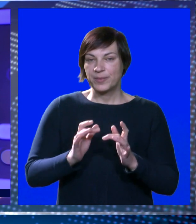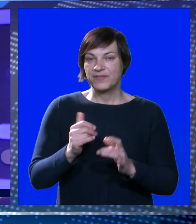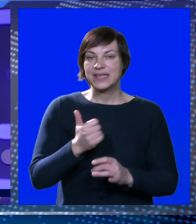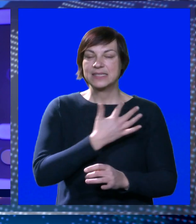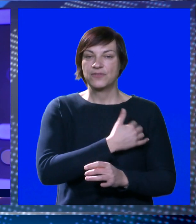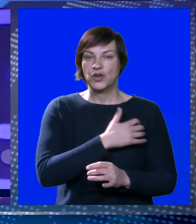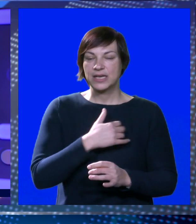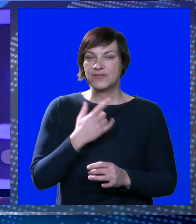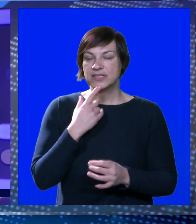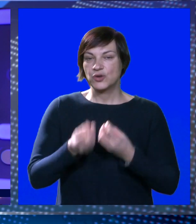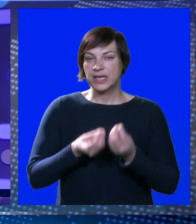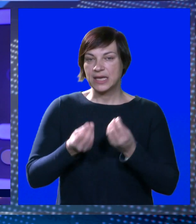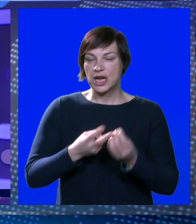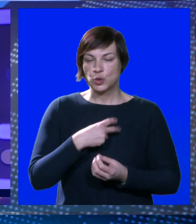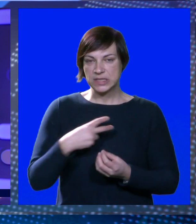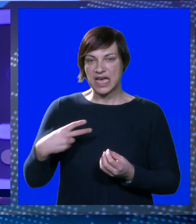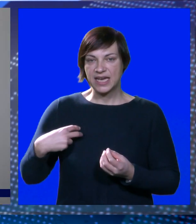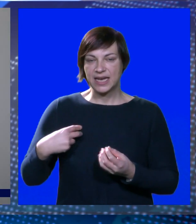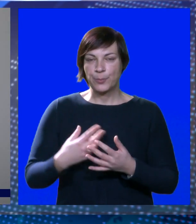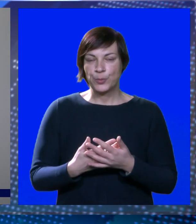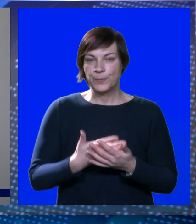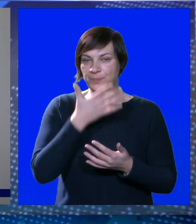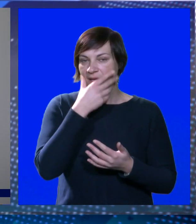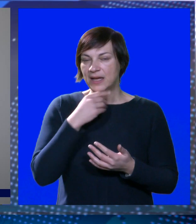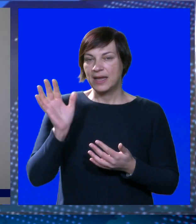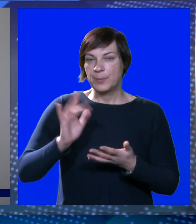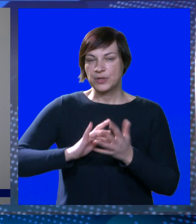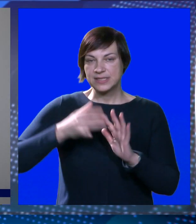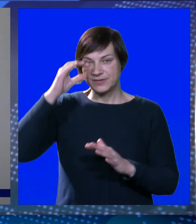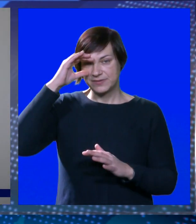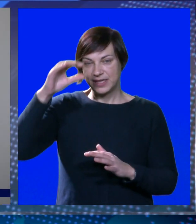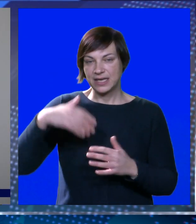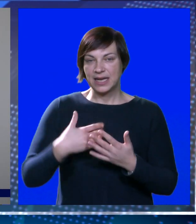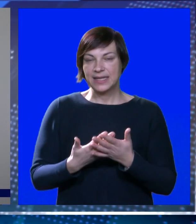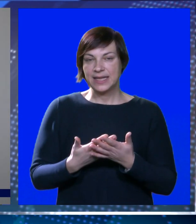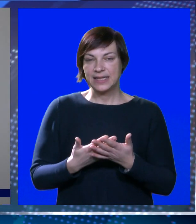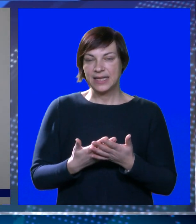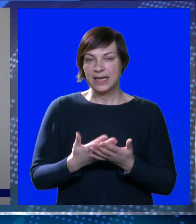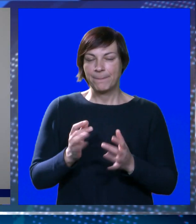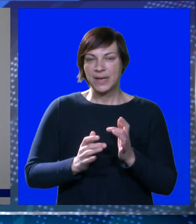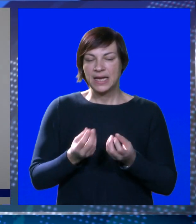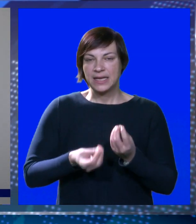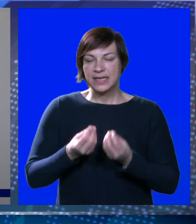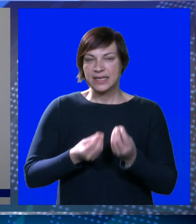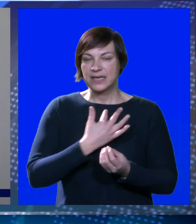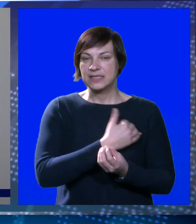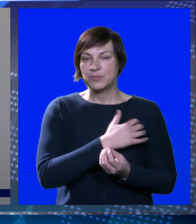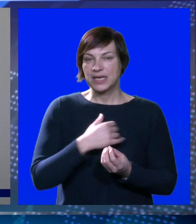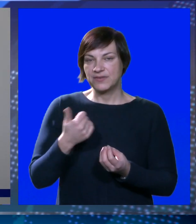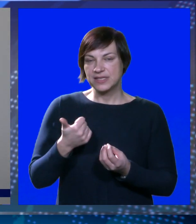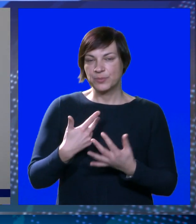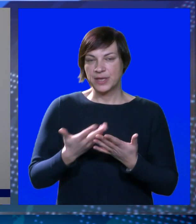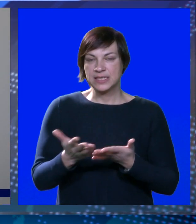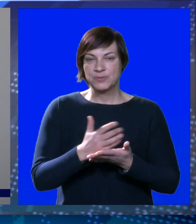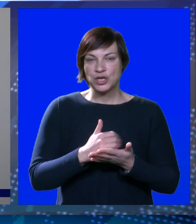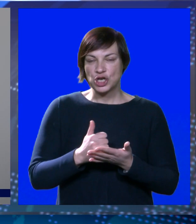prvenstvo Krovatske koje je održano u Zagrebu. Lijep pozdrav svi glaviteljima, evo za vikend smo nastupili na kadetskom progestu Krovatske